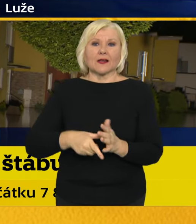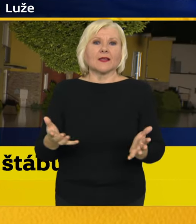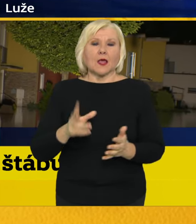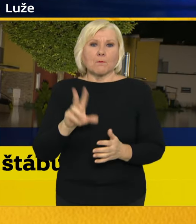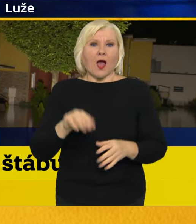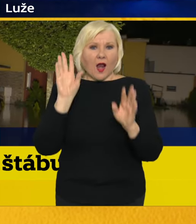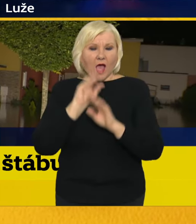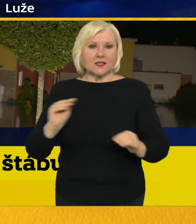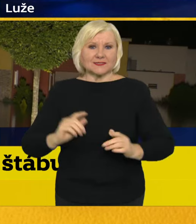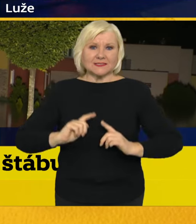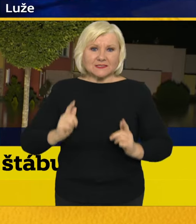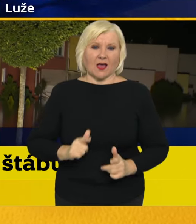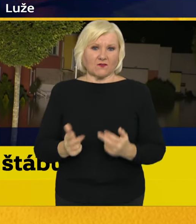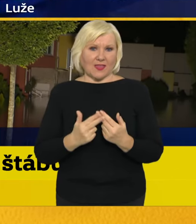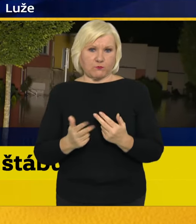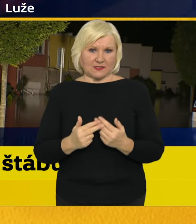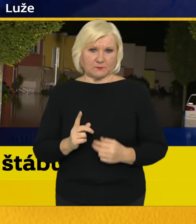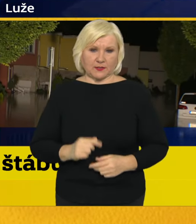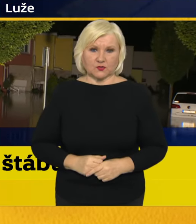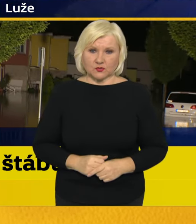stav nebezpečí.